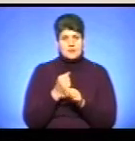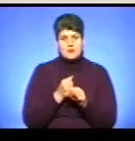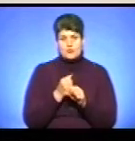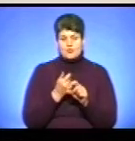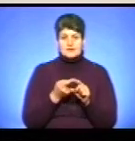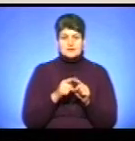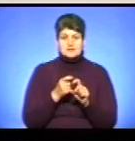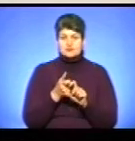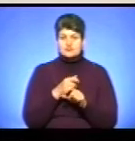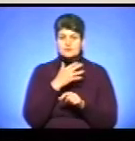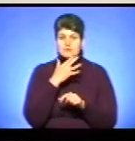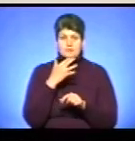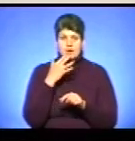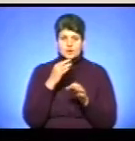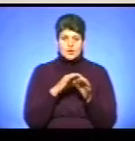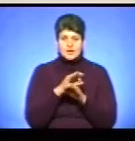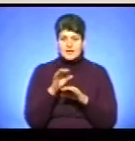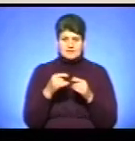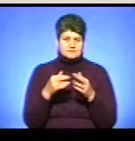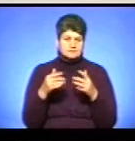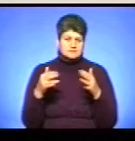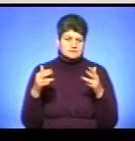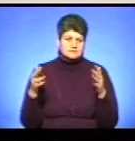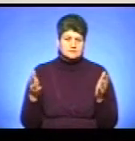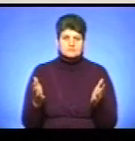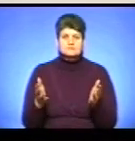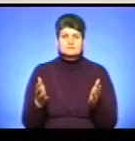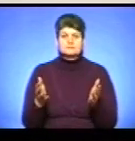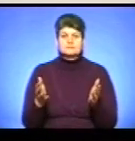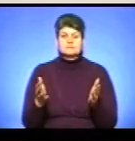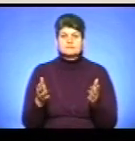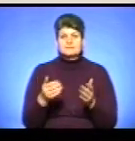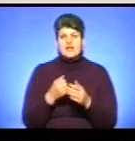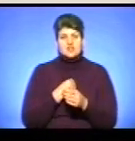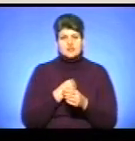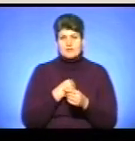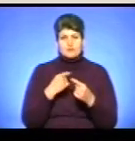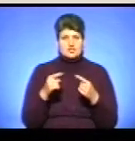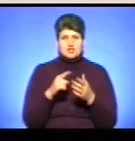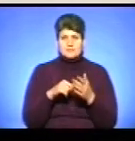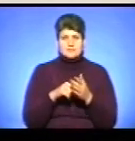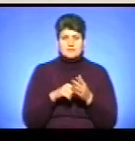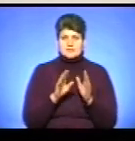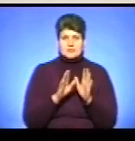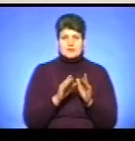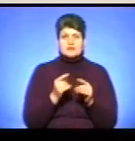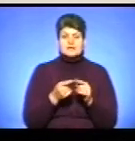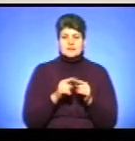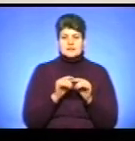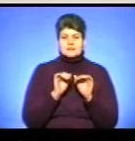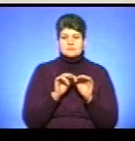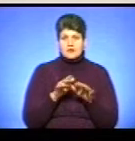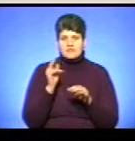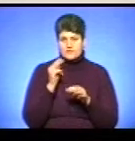це надзвичайно багато креслень і таке інше. Тобто, на жаль, по інших містах ці справи вивчити